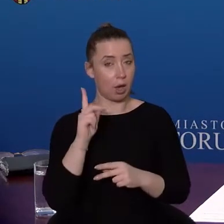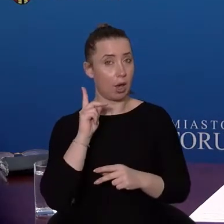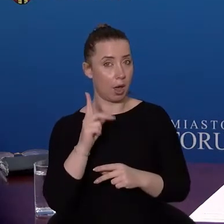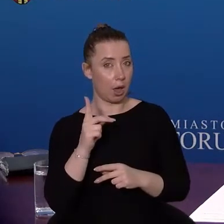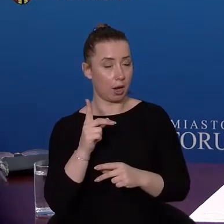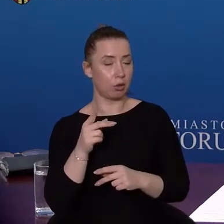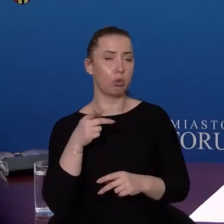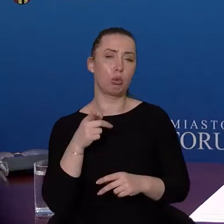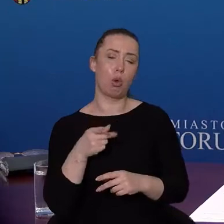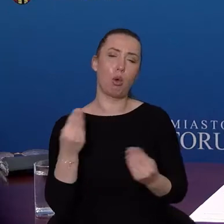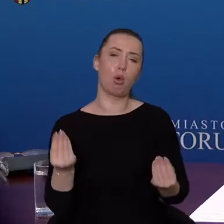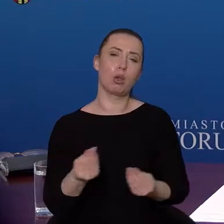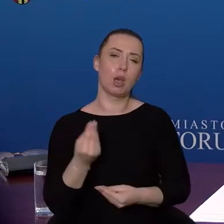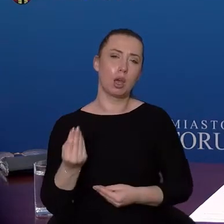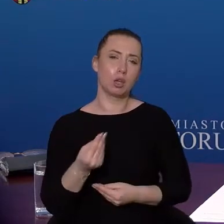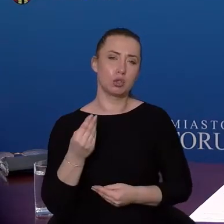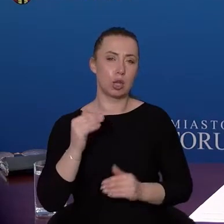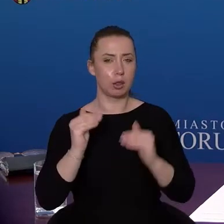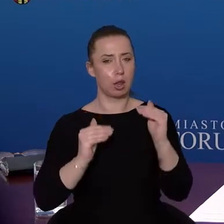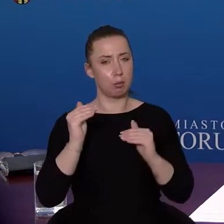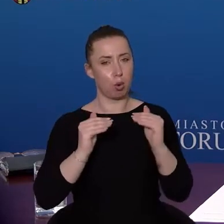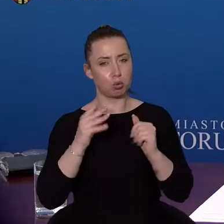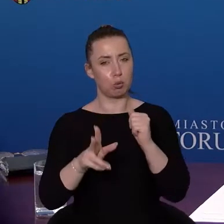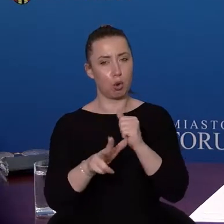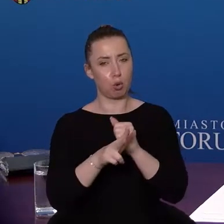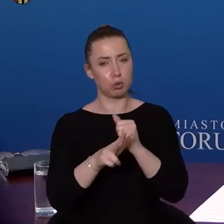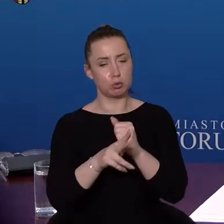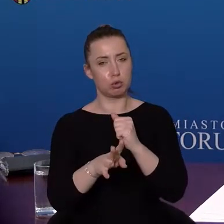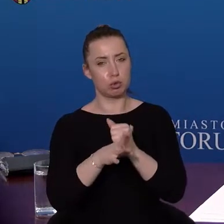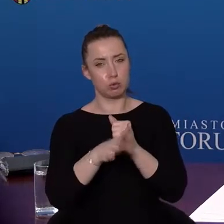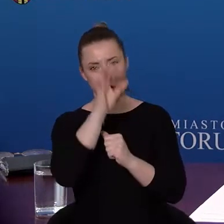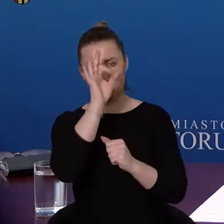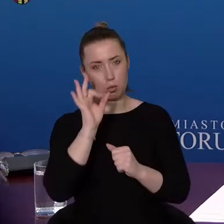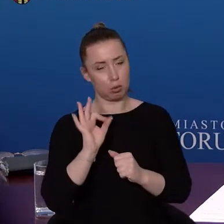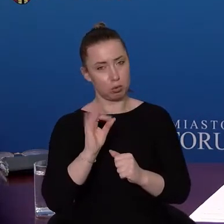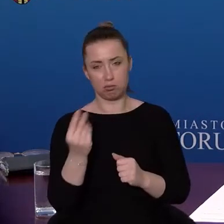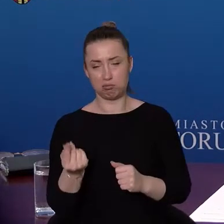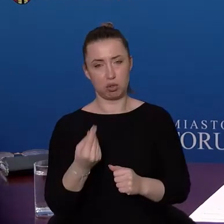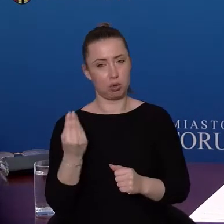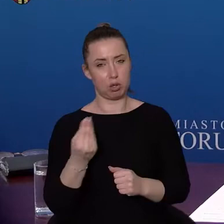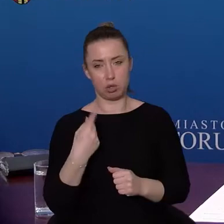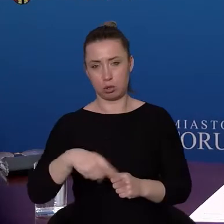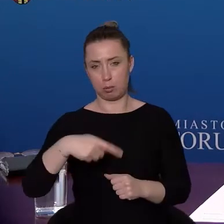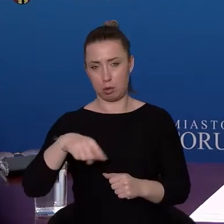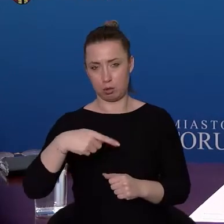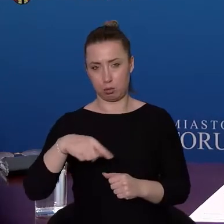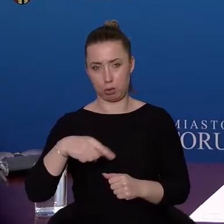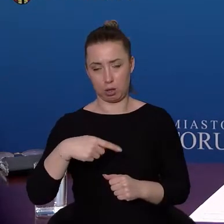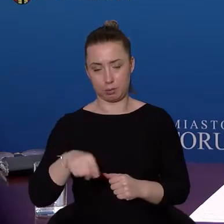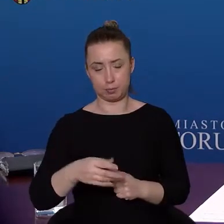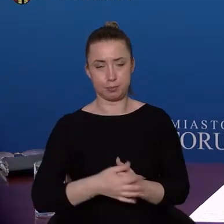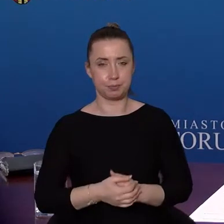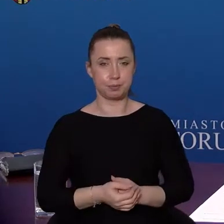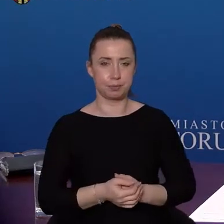wszystko ciągle jeszcze do tego poziomu 80-90% zaszczepień lub odporności